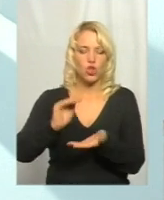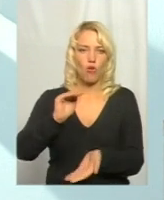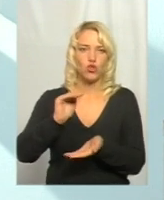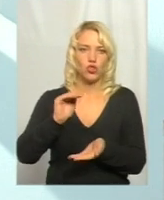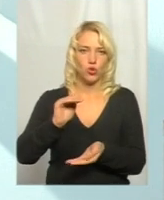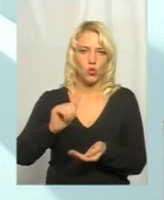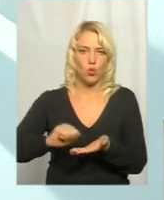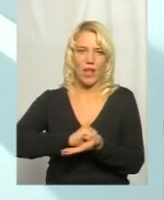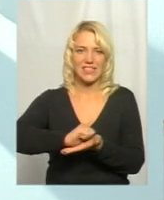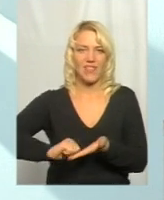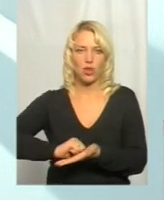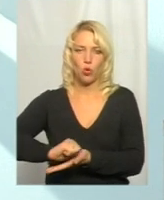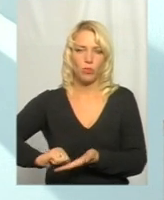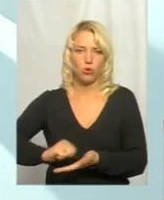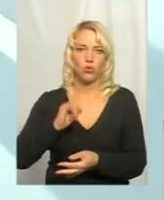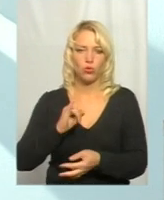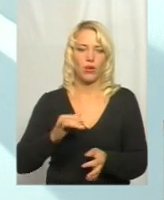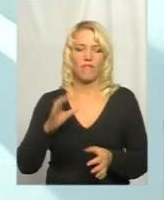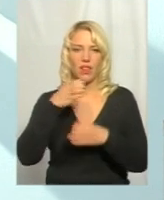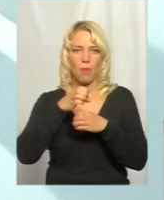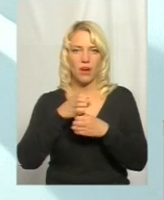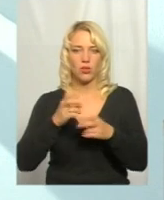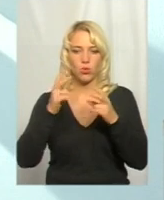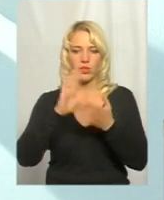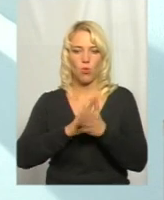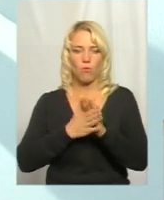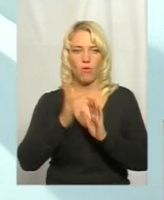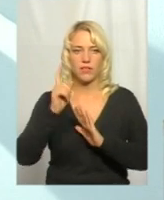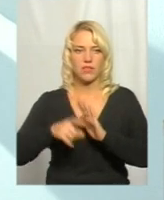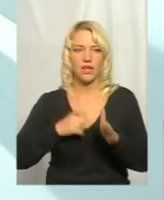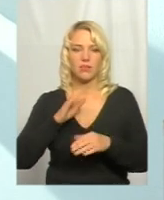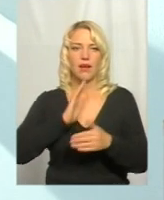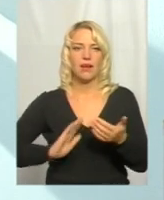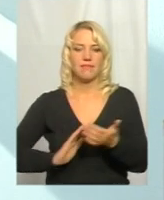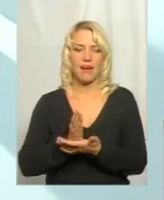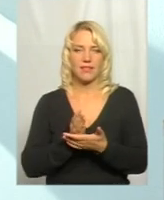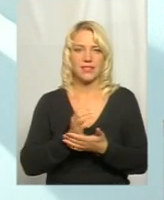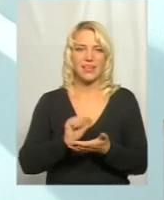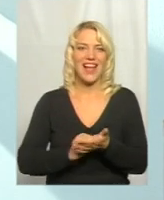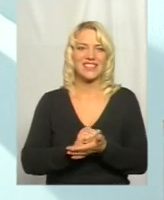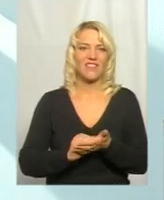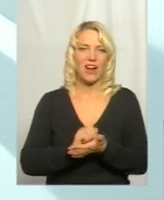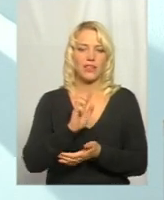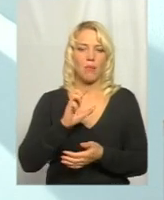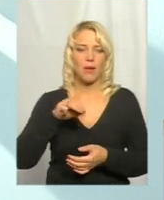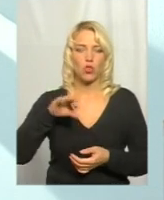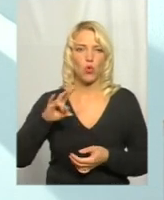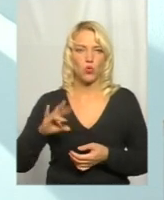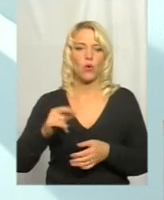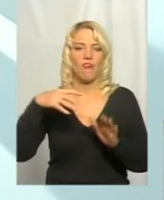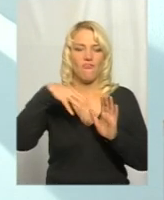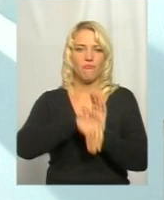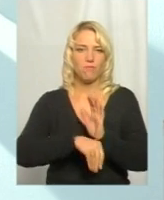в лабораторних умовах взнають якість асфальтобетону, вміст бітуму, повністю